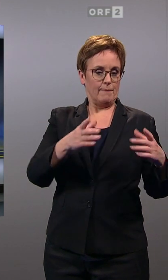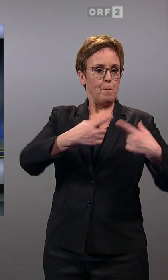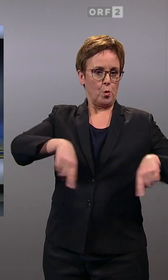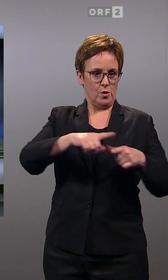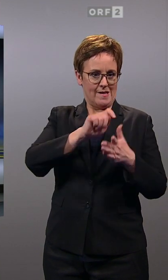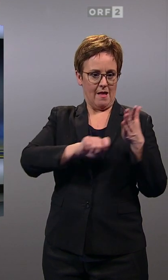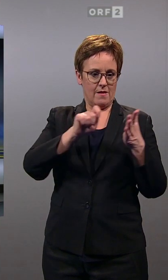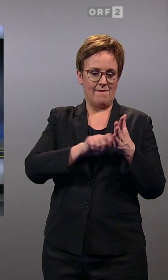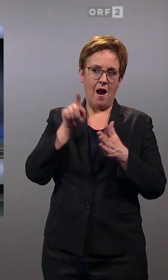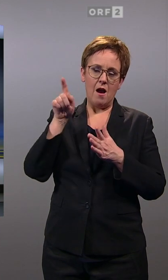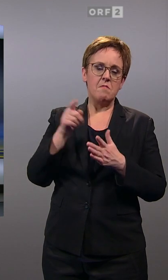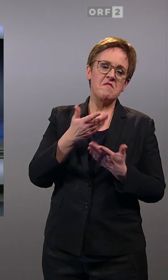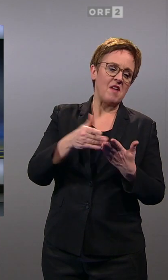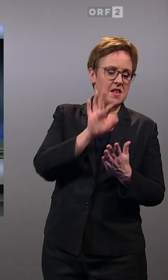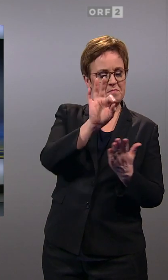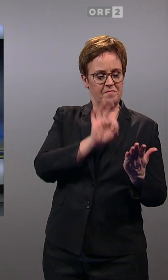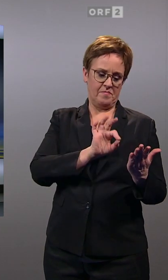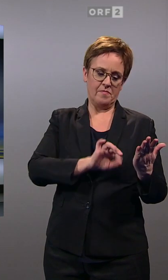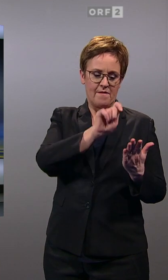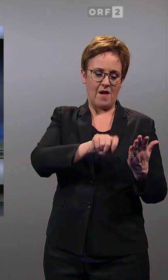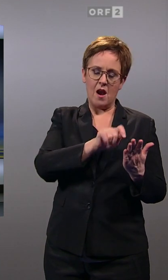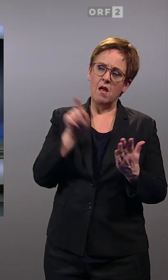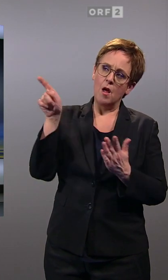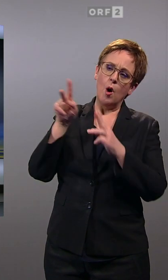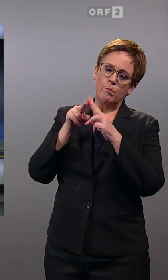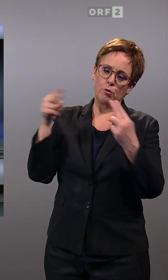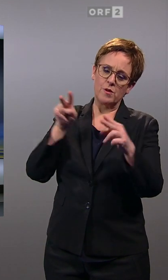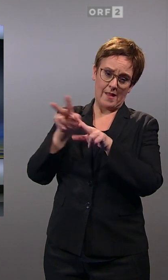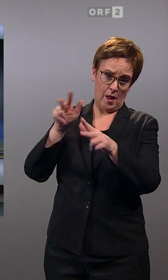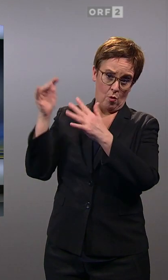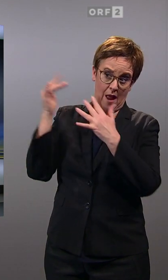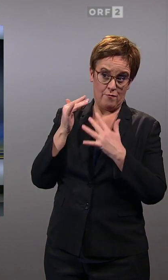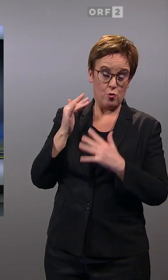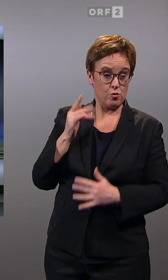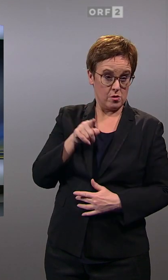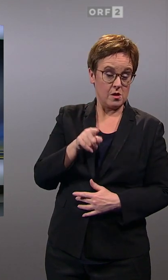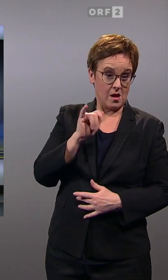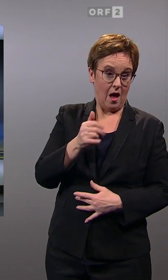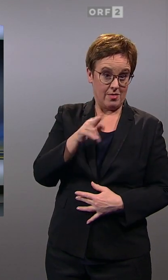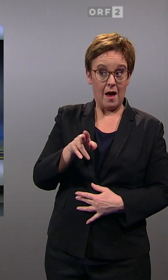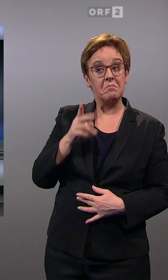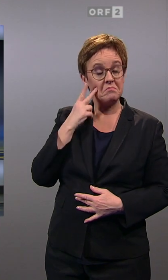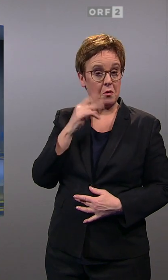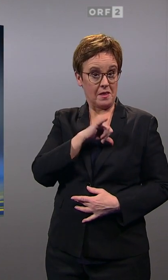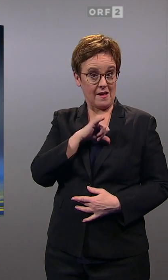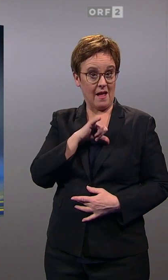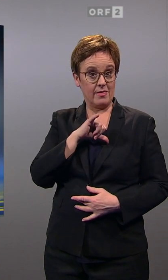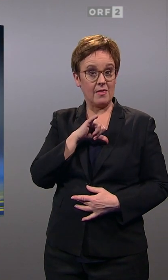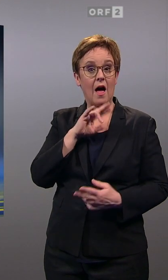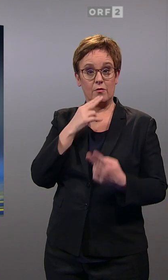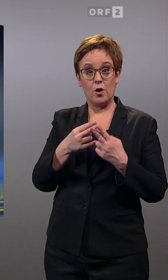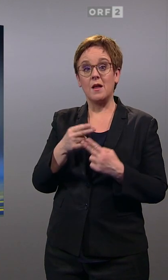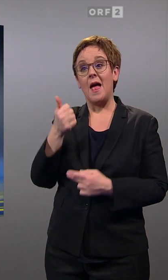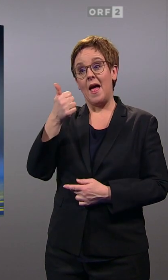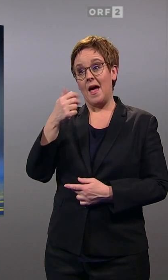Arbeit bei der Wahlentscheidung für die Wahlberechtigten im Bundesland Niederösterreich. Und da haben mit sehr wichtig, ein Viertel